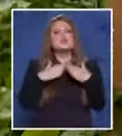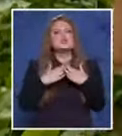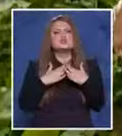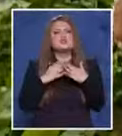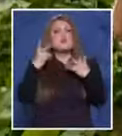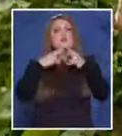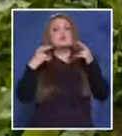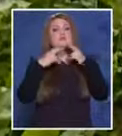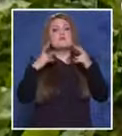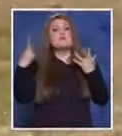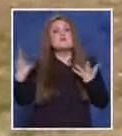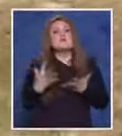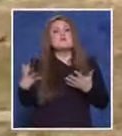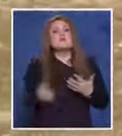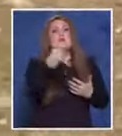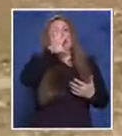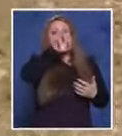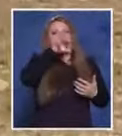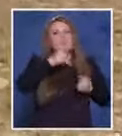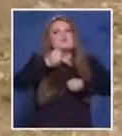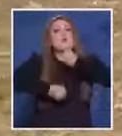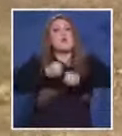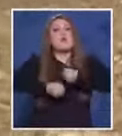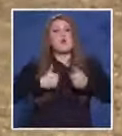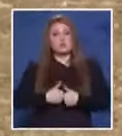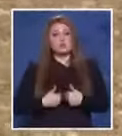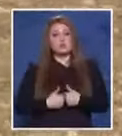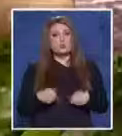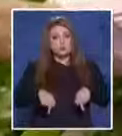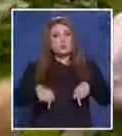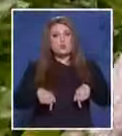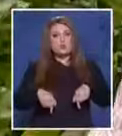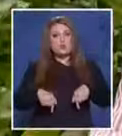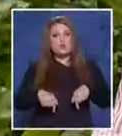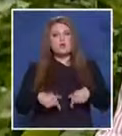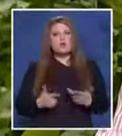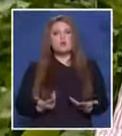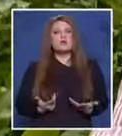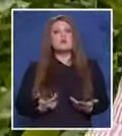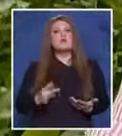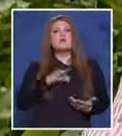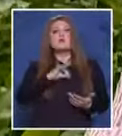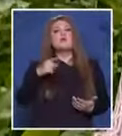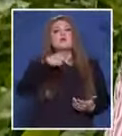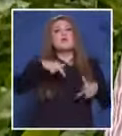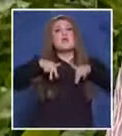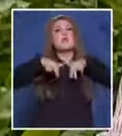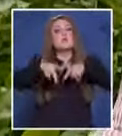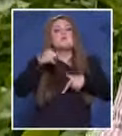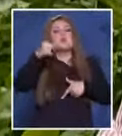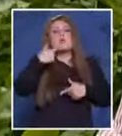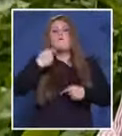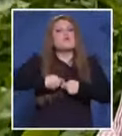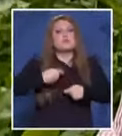И взима едно куче тук, с кучето ма гонят от тук. И тук от долу имам един лист, тук не се казва. И те отива от тях и го питат